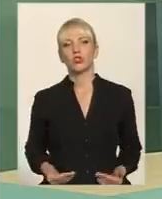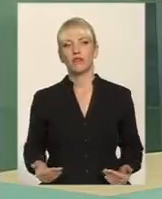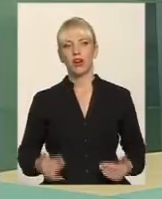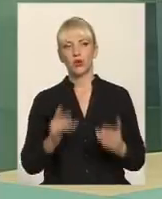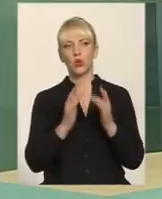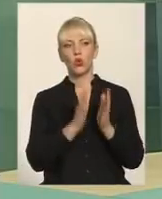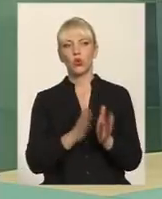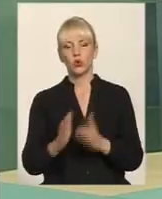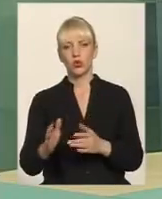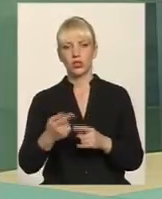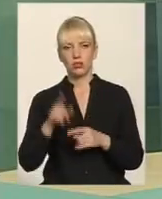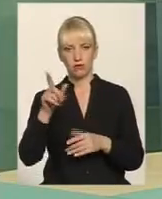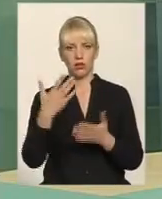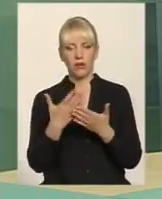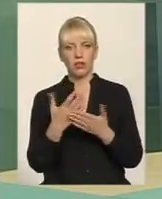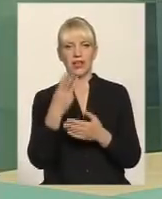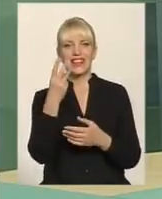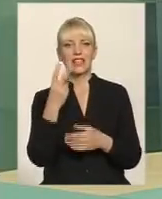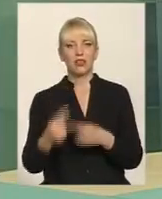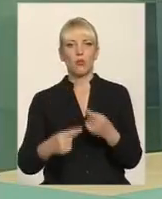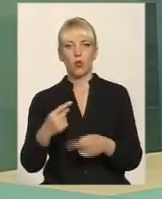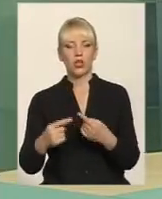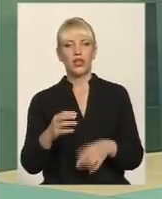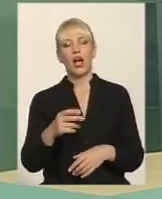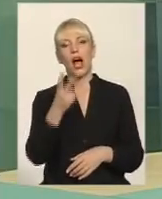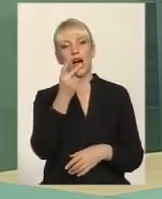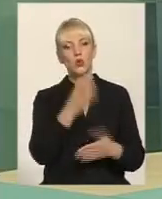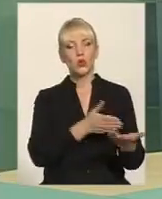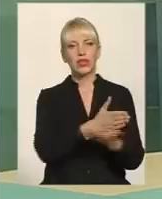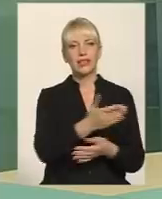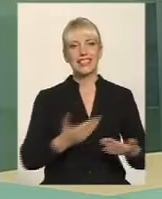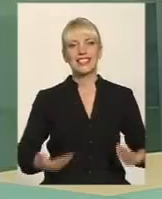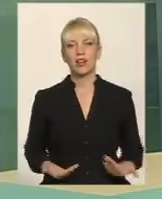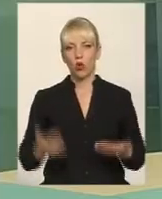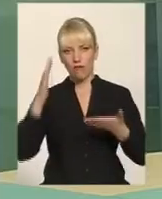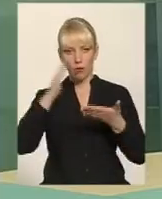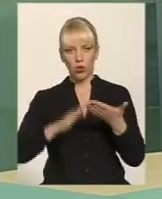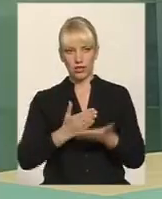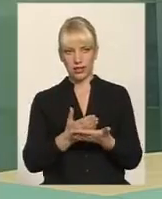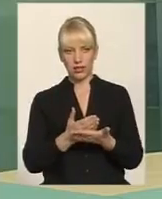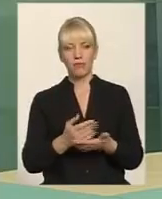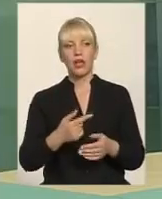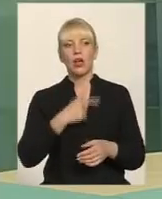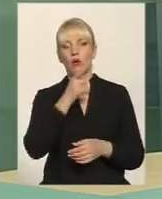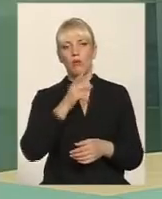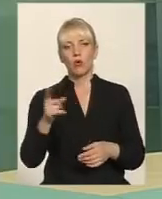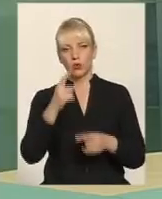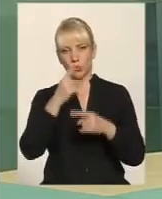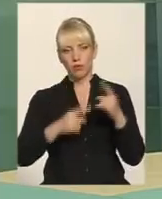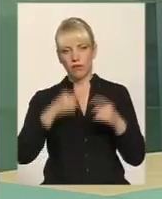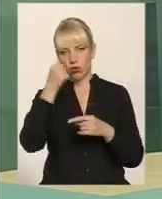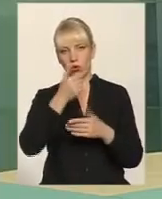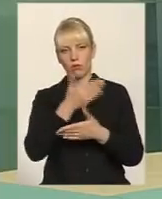є такі, що вже третє покоління в гуртожитках. І другий напрямок – це житлова політика. В першому напрямку, протягом півроку ми напрацювали